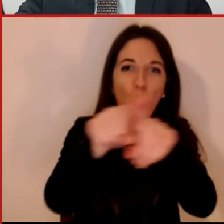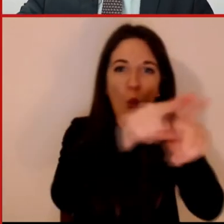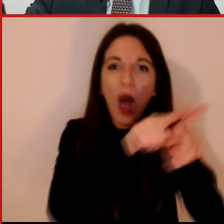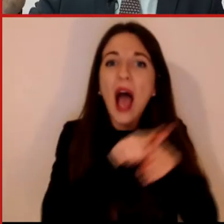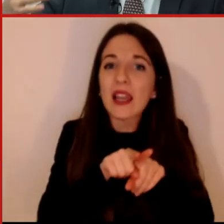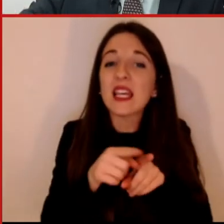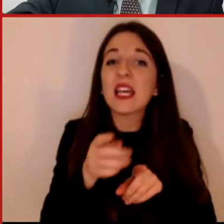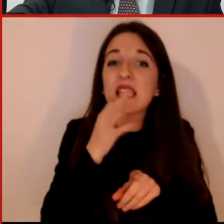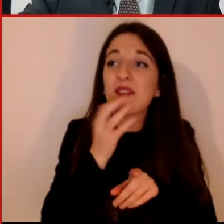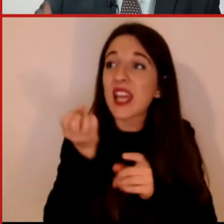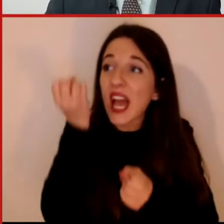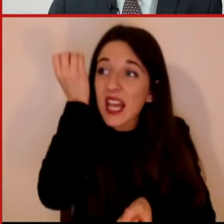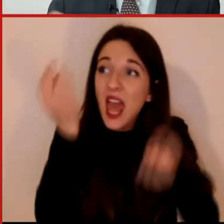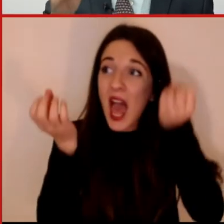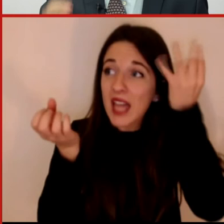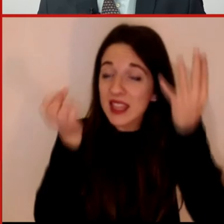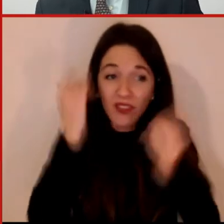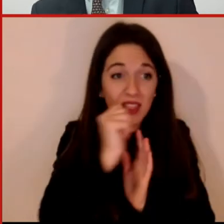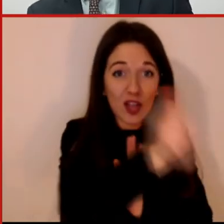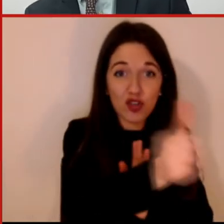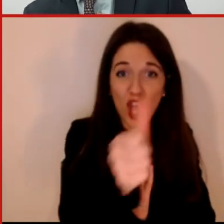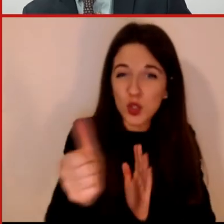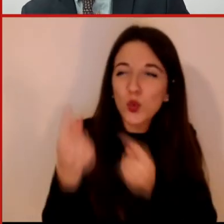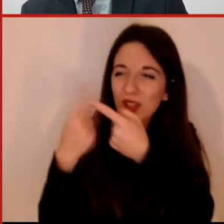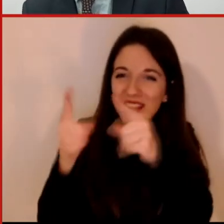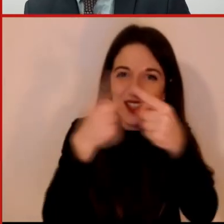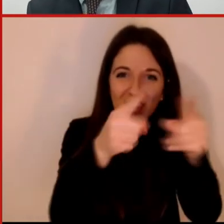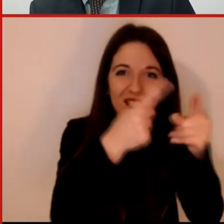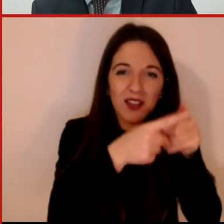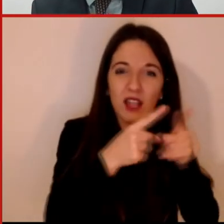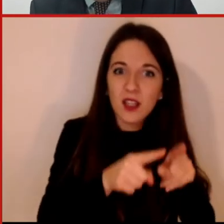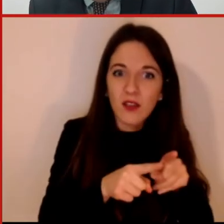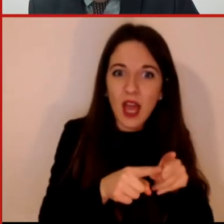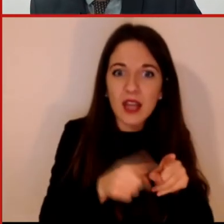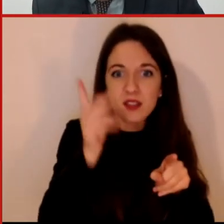La domanda poi prosegue ma poi diventa troppo lunga mi soffermerei sulla creatività.